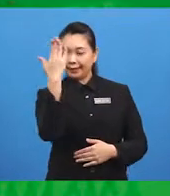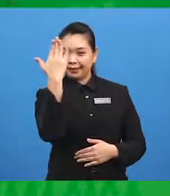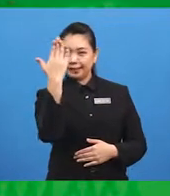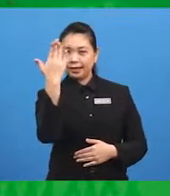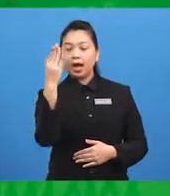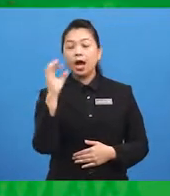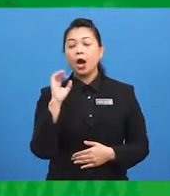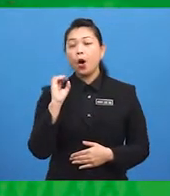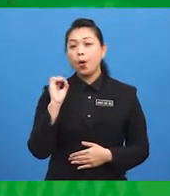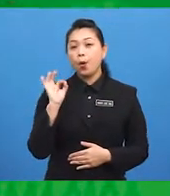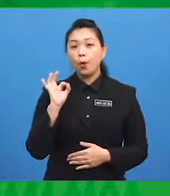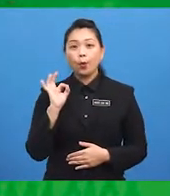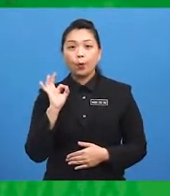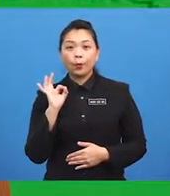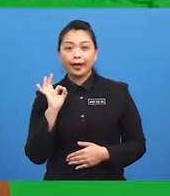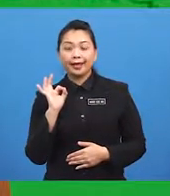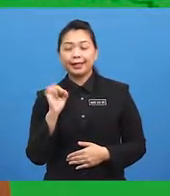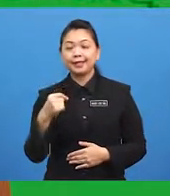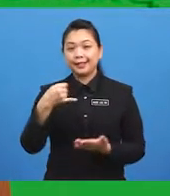Oh, it's me